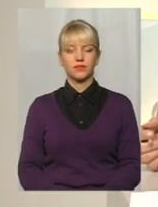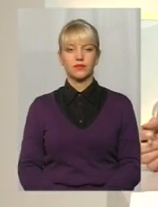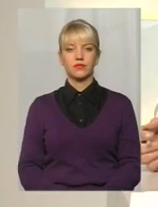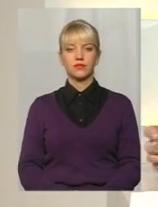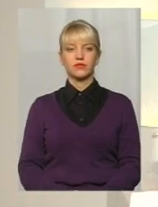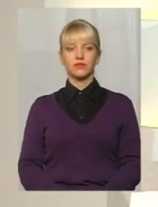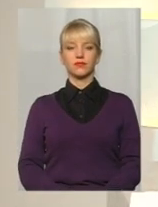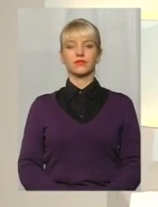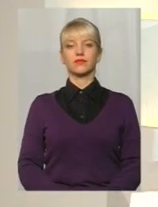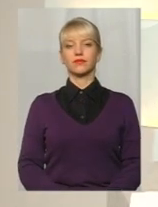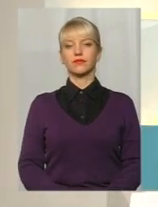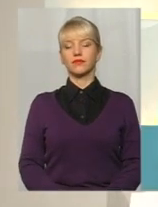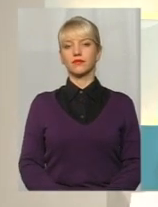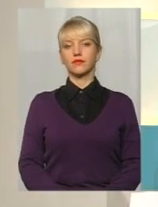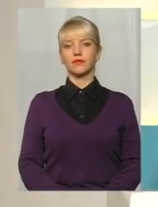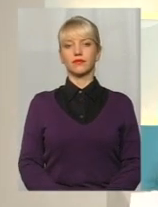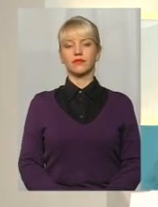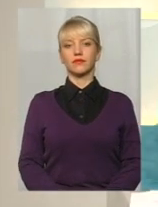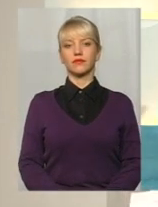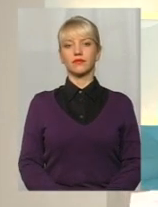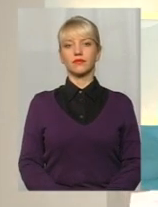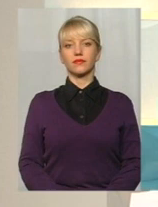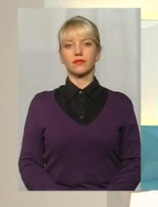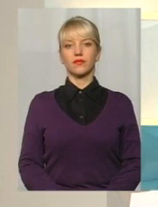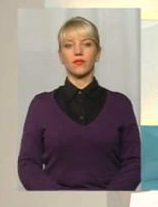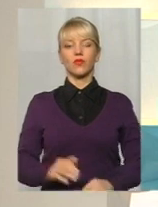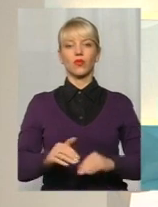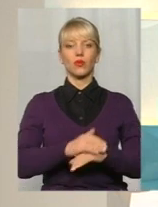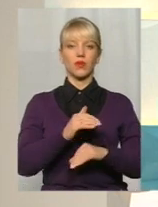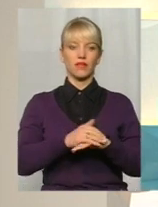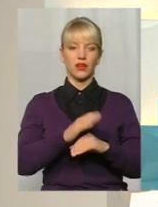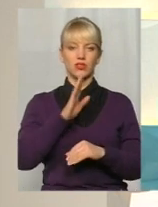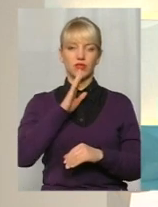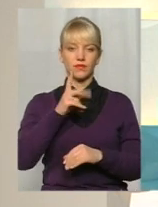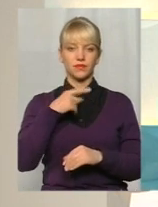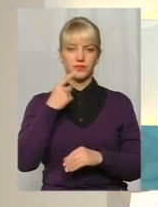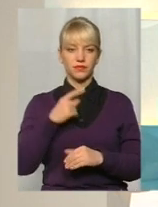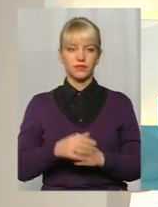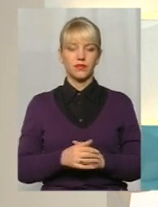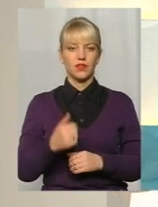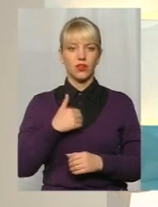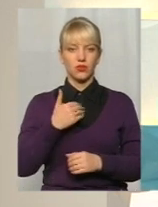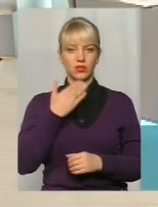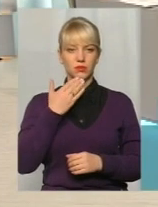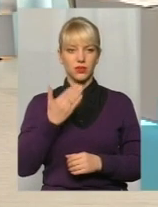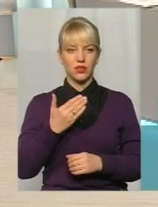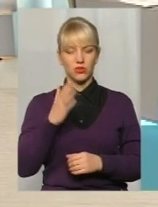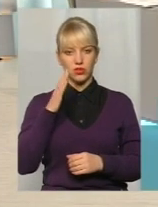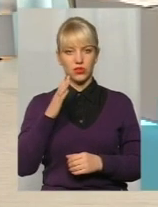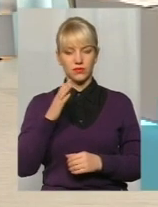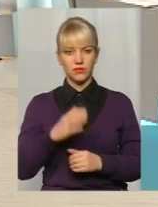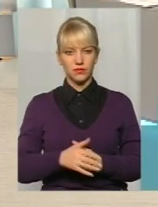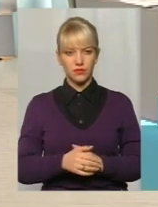його питання. Добрий вечір, ви в ефірі. Добрий вечір, в ефірі. Добрий вечір. Ваше питання. хотіла запитатися, чоловіку ви